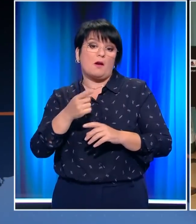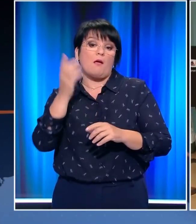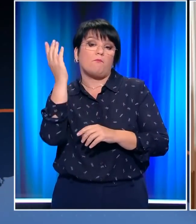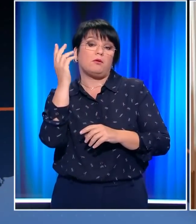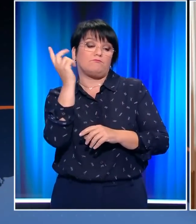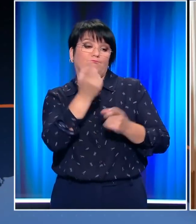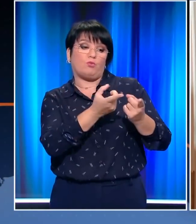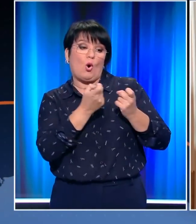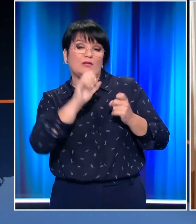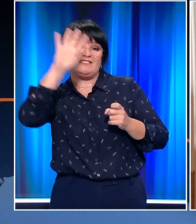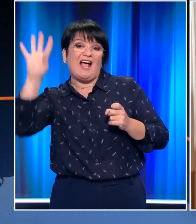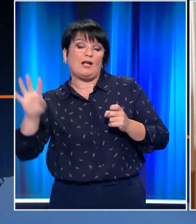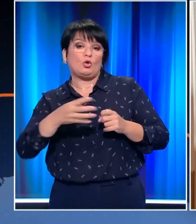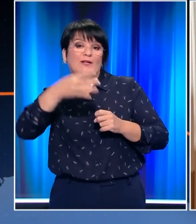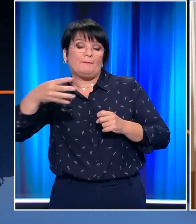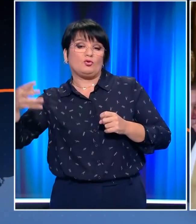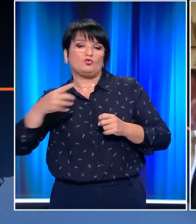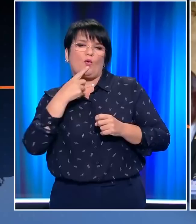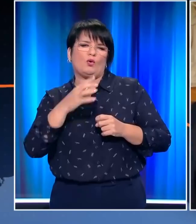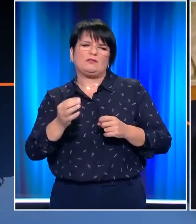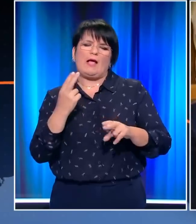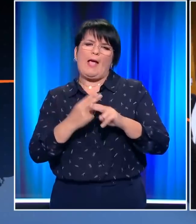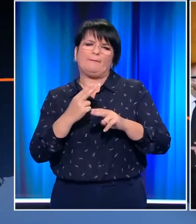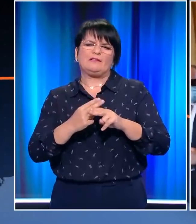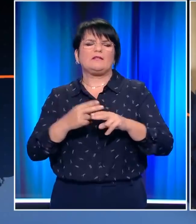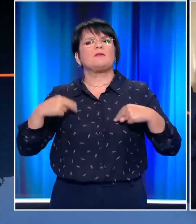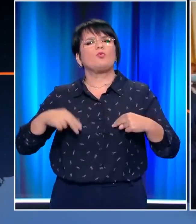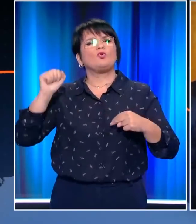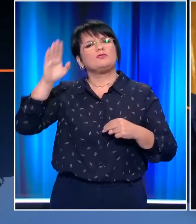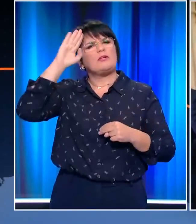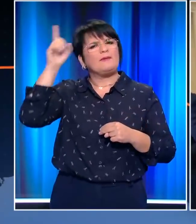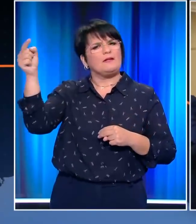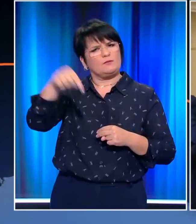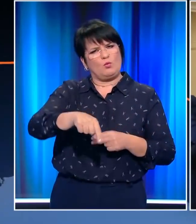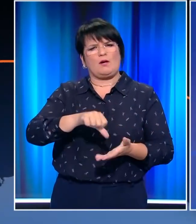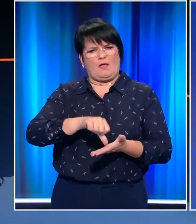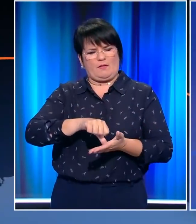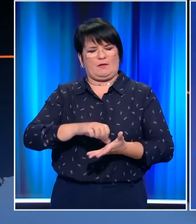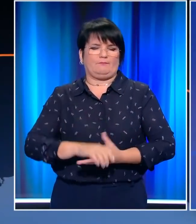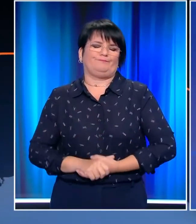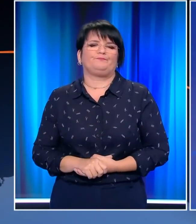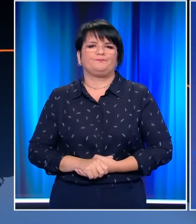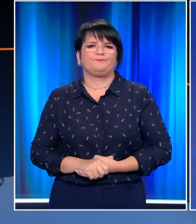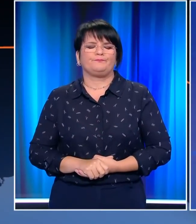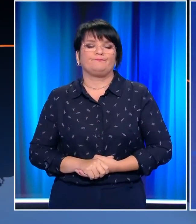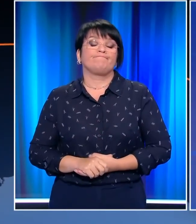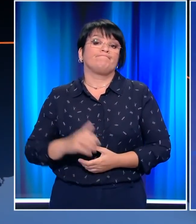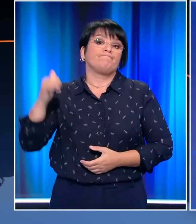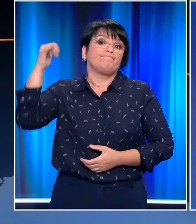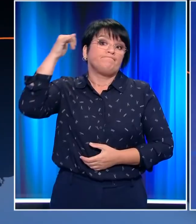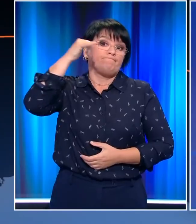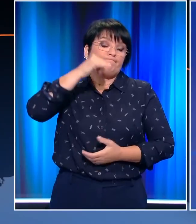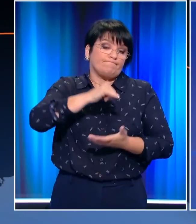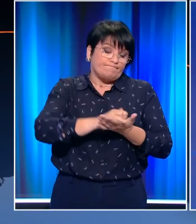πολιτική του στην Ανατολική Μεσόγειο αποτελεί η επίσημη επίσκεψη του Μάικ Πομπέο στη χώρα μας. Αεροπορική τραγωδία στην